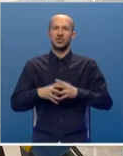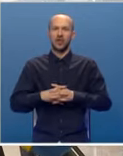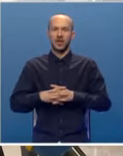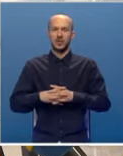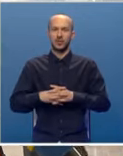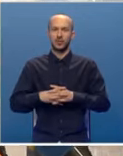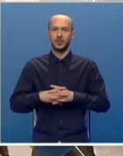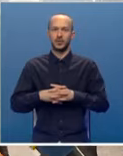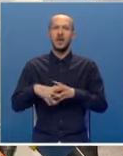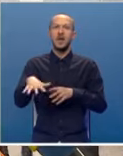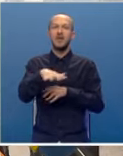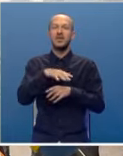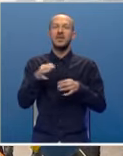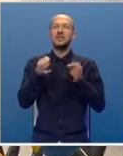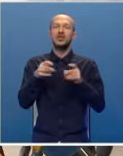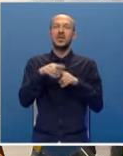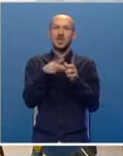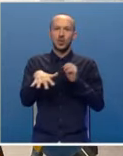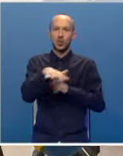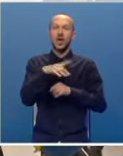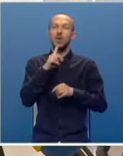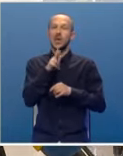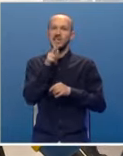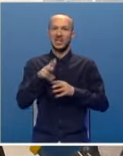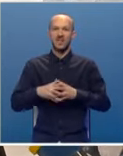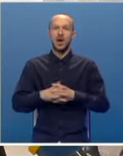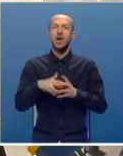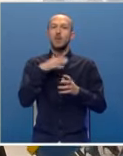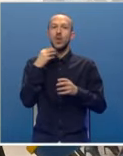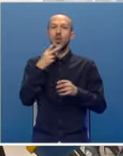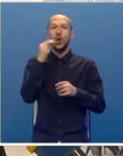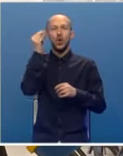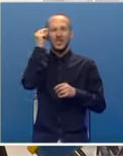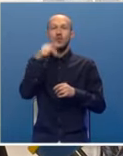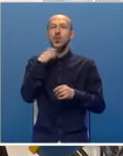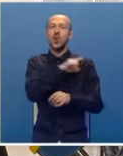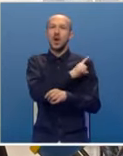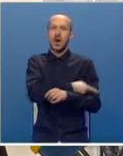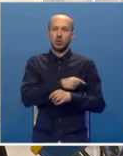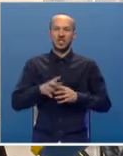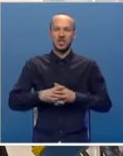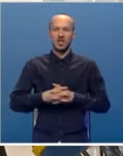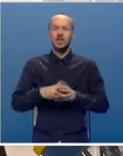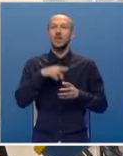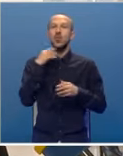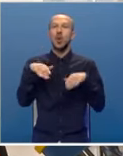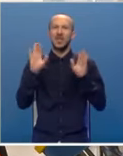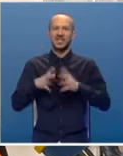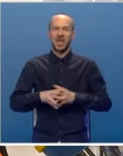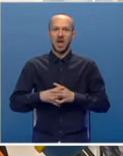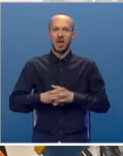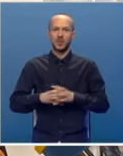predio, specifičan teritorij koji zahtjeva mnogo koncentracije, mnogo hrabrosti i mnogo odricanja.